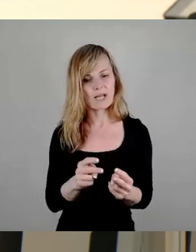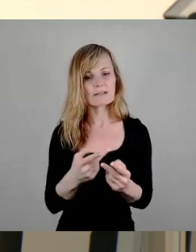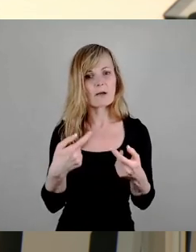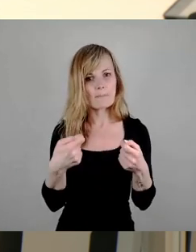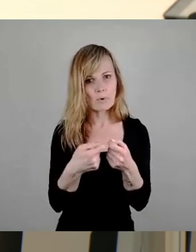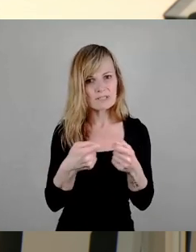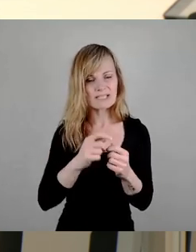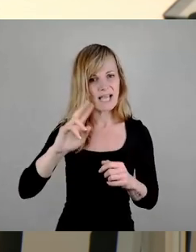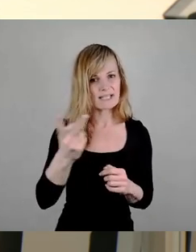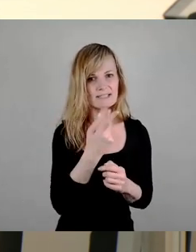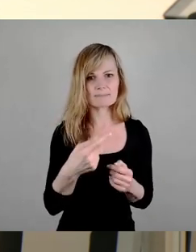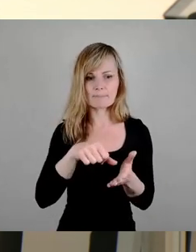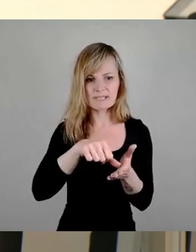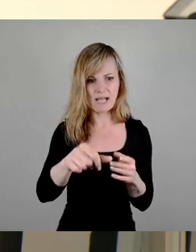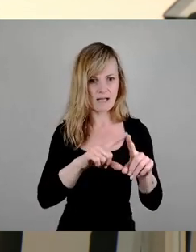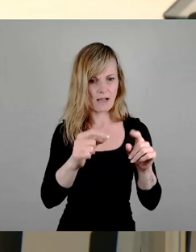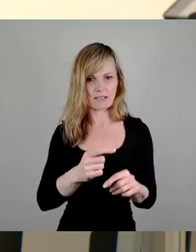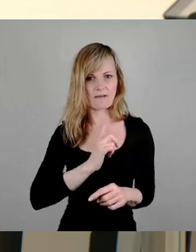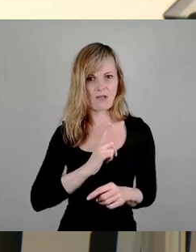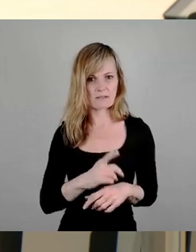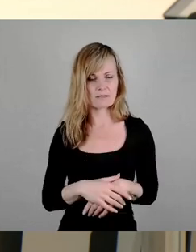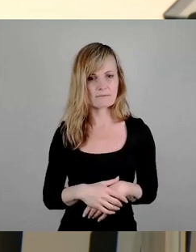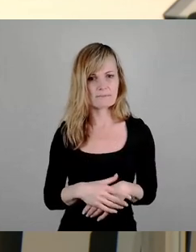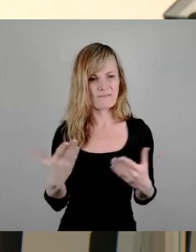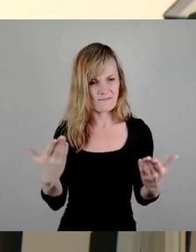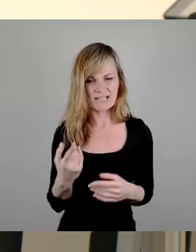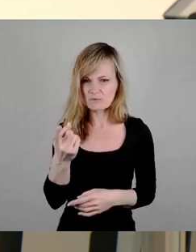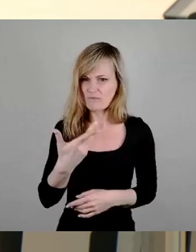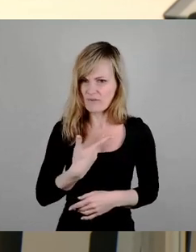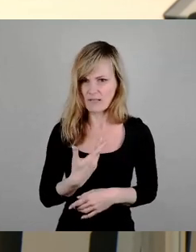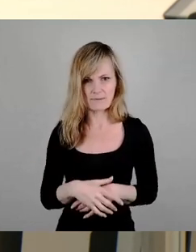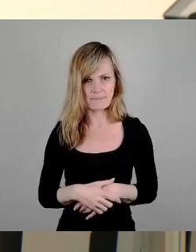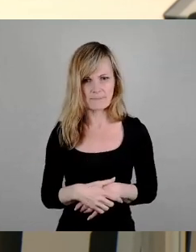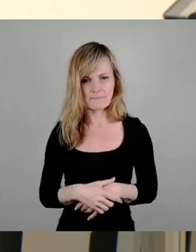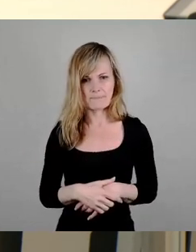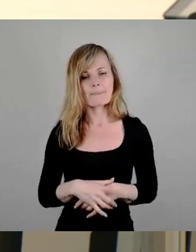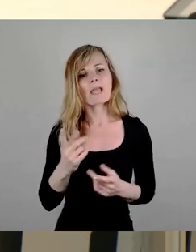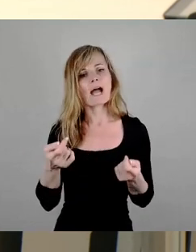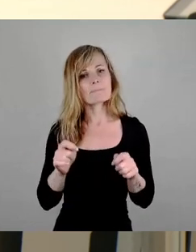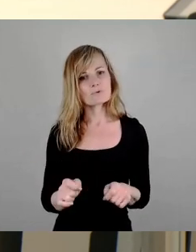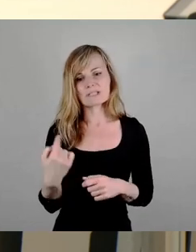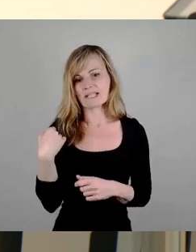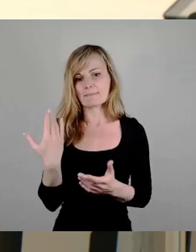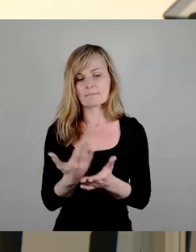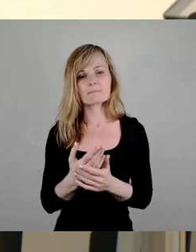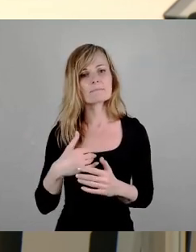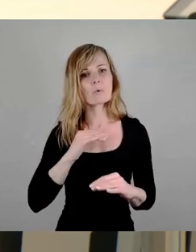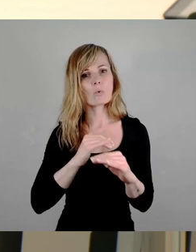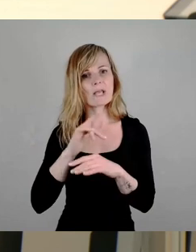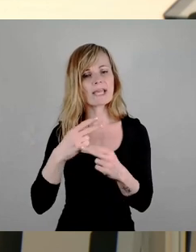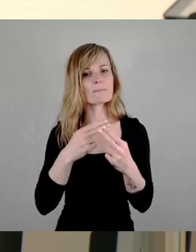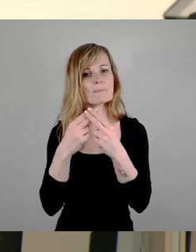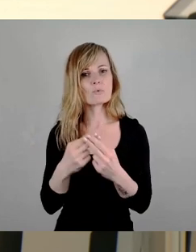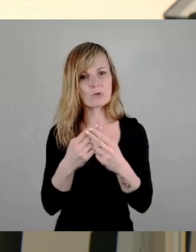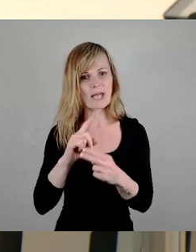nun? Und abschließend will ich auch noch mal, wie es die Kollegin Mühle auch schon getan hat, noch mal sehr klar